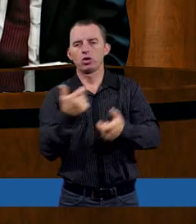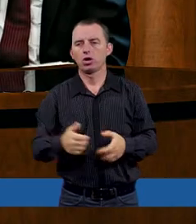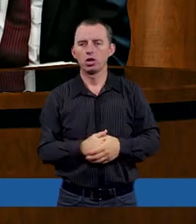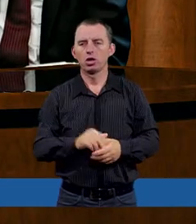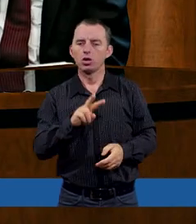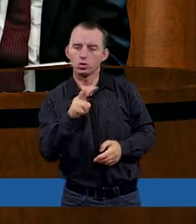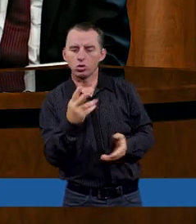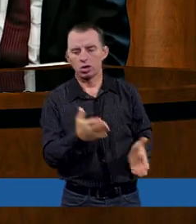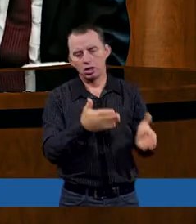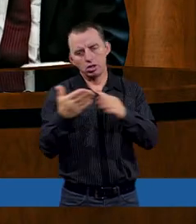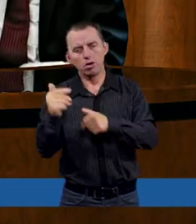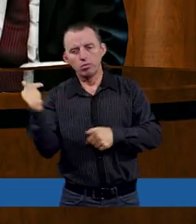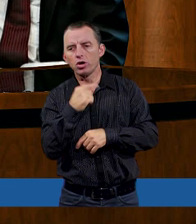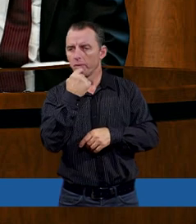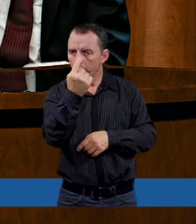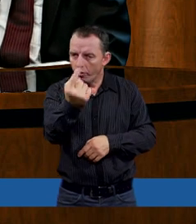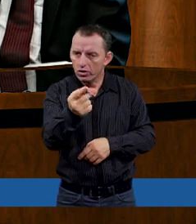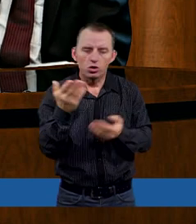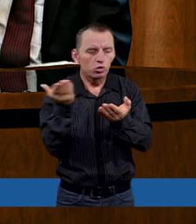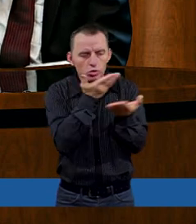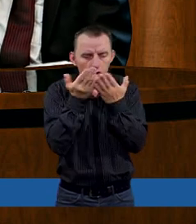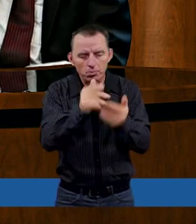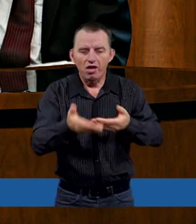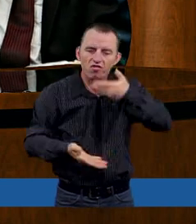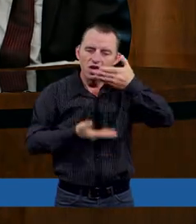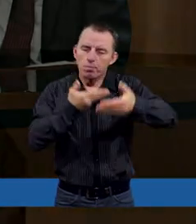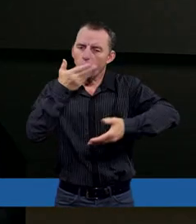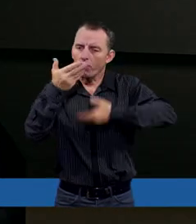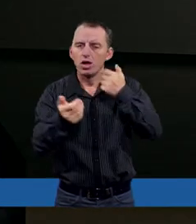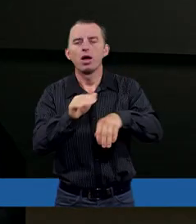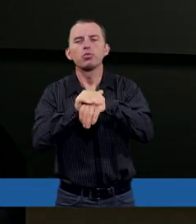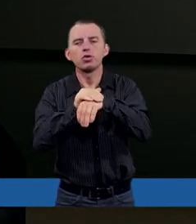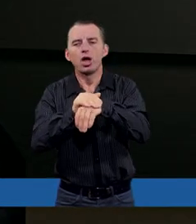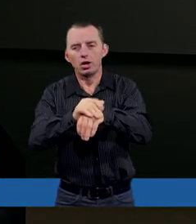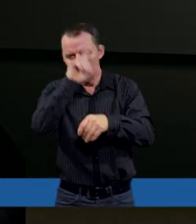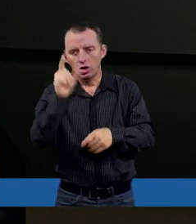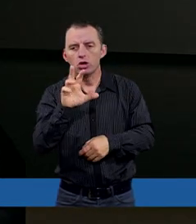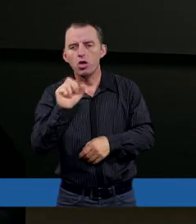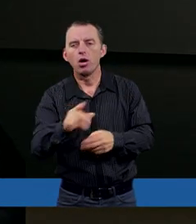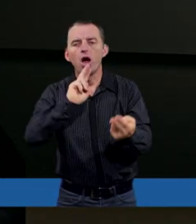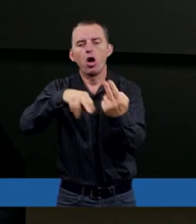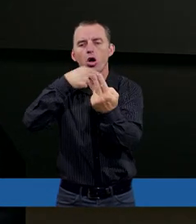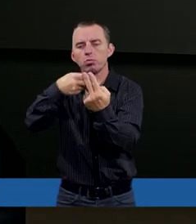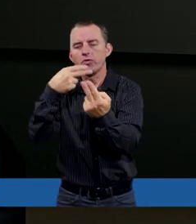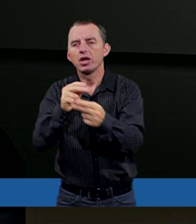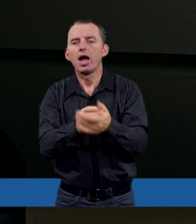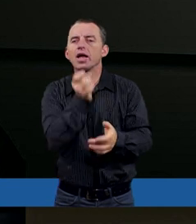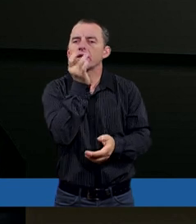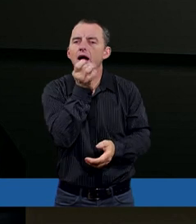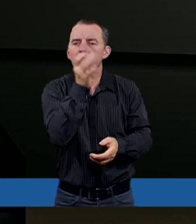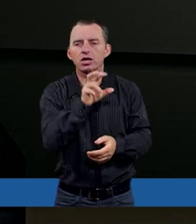Ale z drugiej strony muszę wam powiedzieć, że kiedy czytam te wypowiedzi przyjaciół Hioba, te ich odpowiedzi na jego skargi,